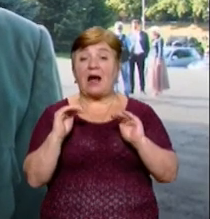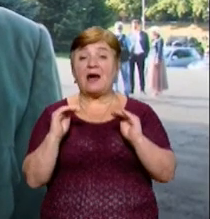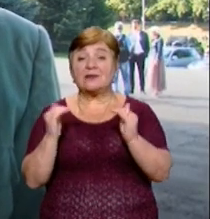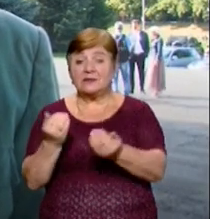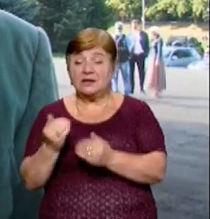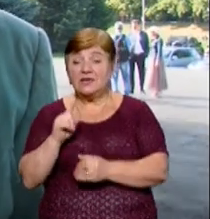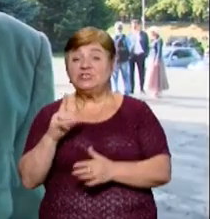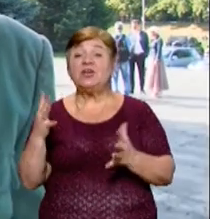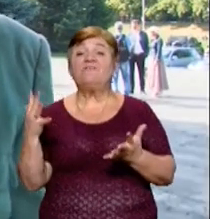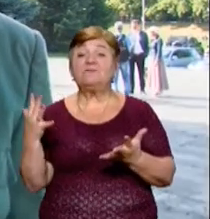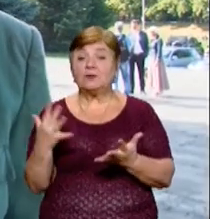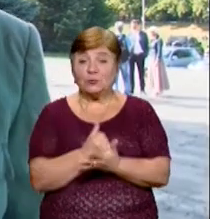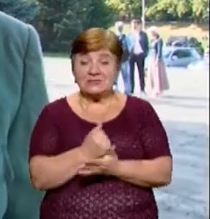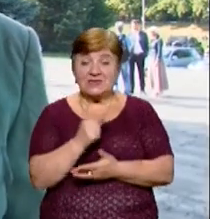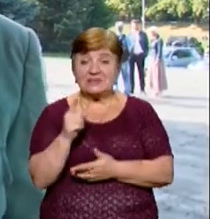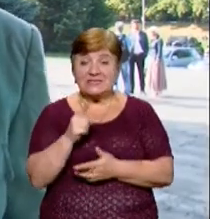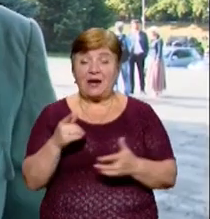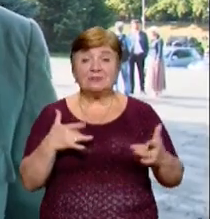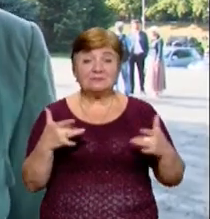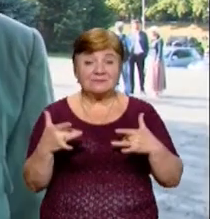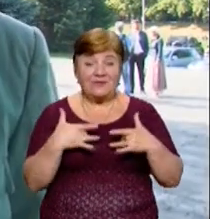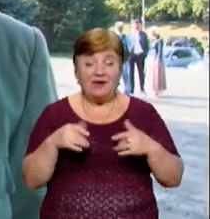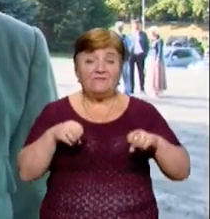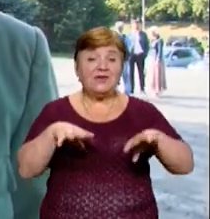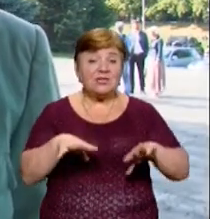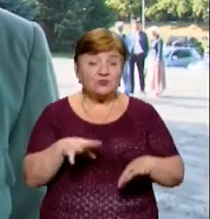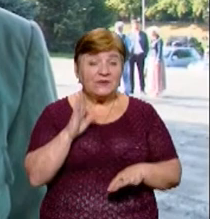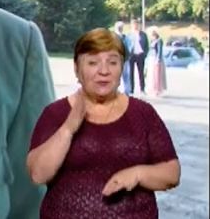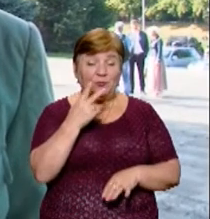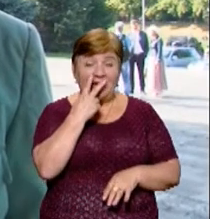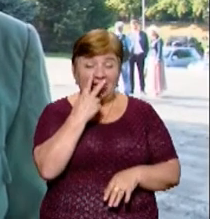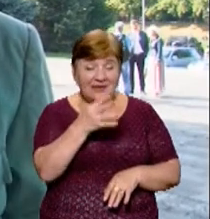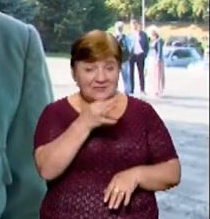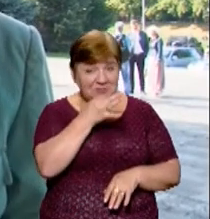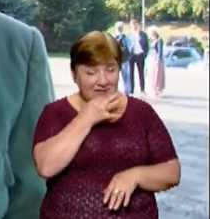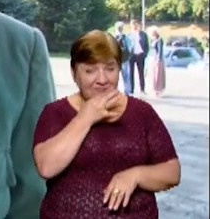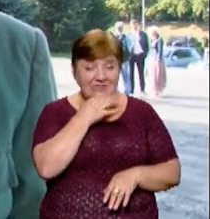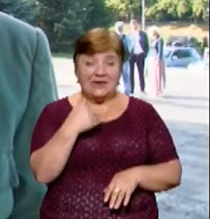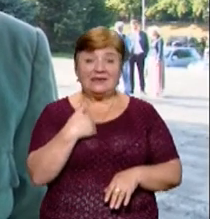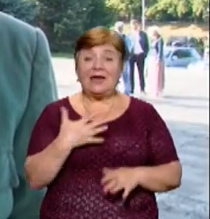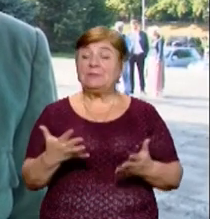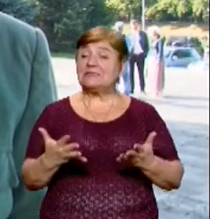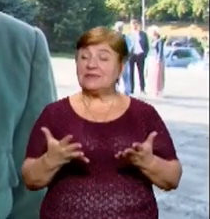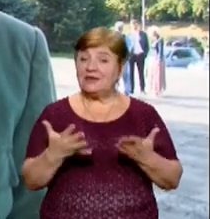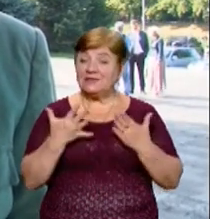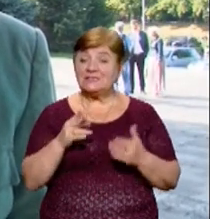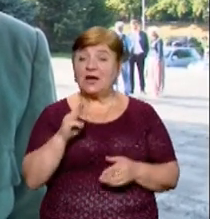Чи вдалося це, імпровізація ця, це буде вирішувати глядач, але нам здається, що